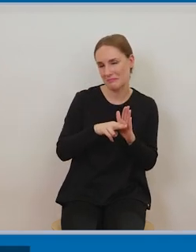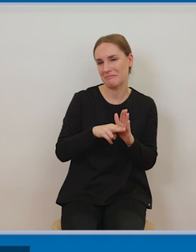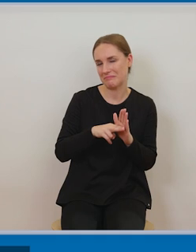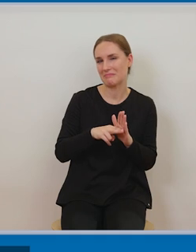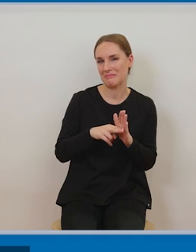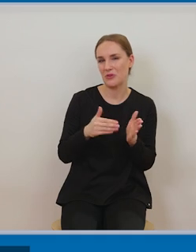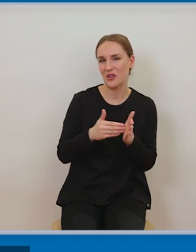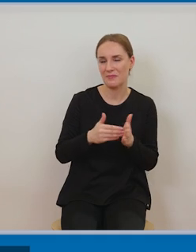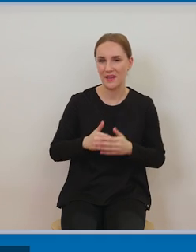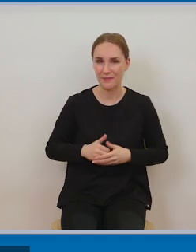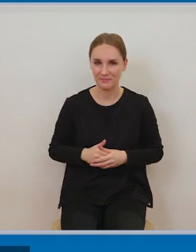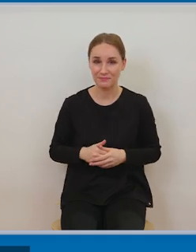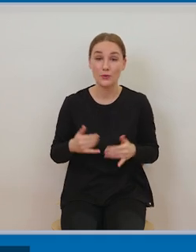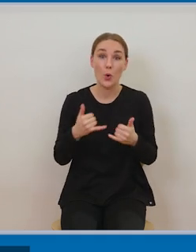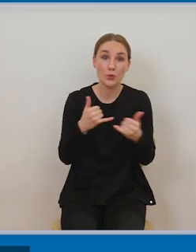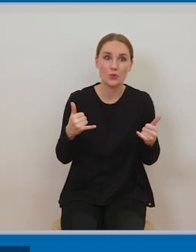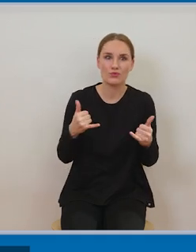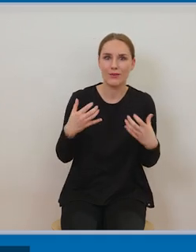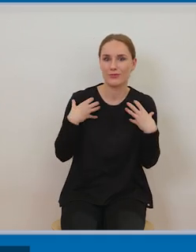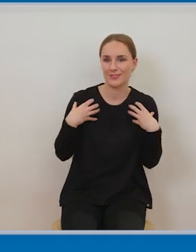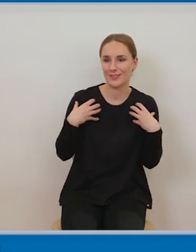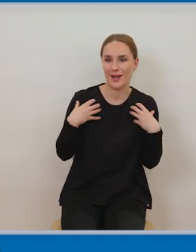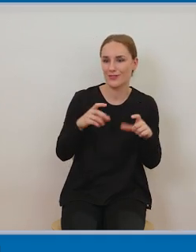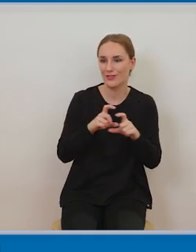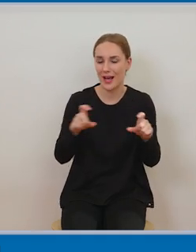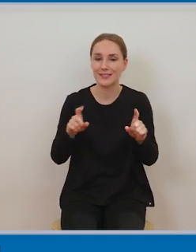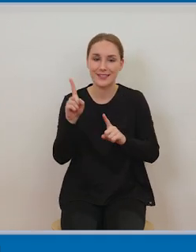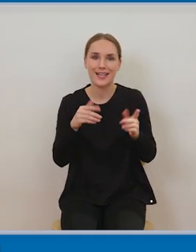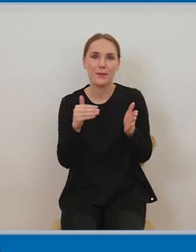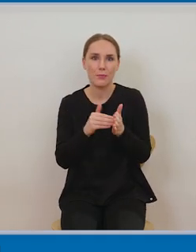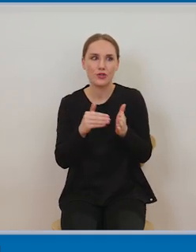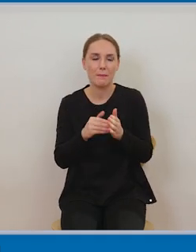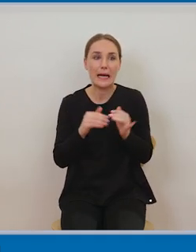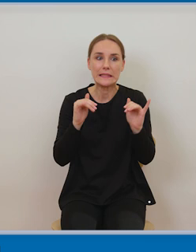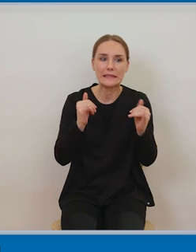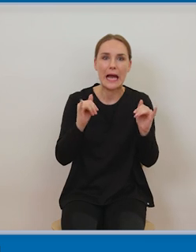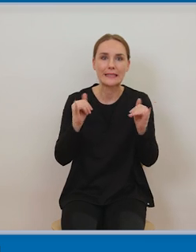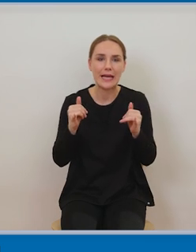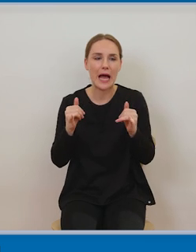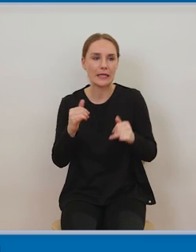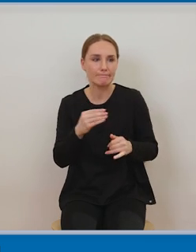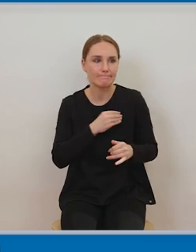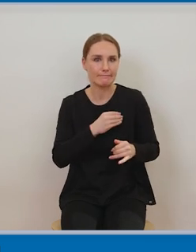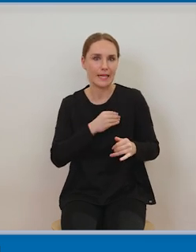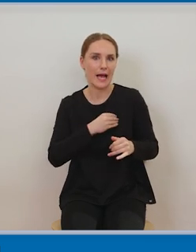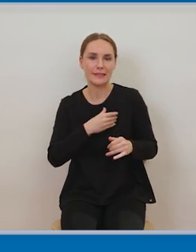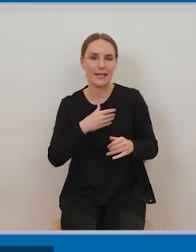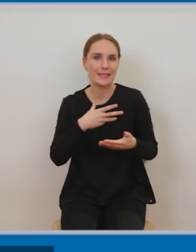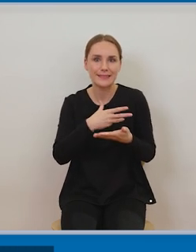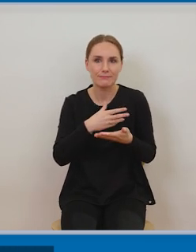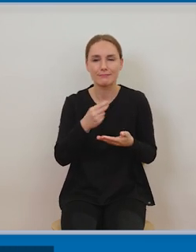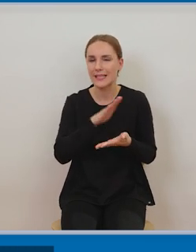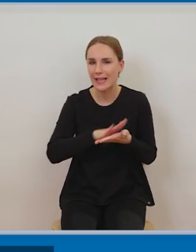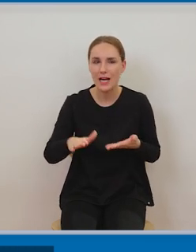korzystania ale w pewnych sytuacjach możemy mieć potrzebę żeby zadbać o ochronę naszych interesów i wtedy weryfikować